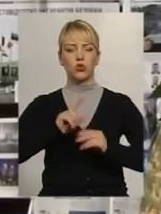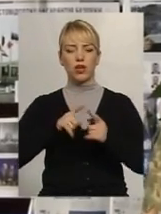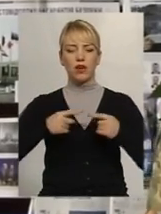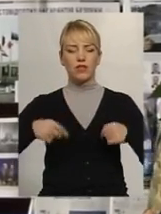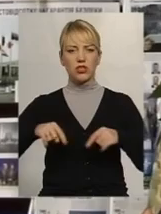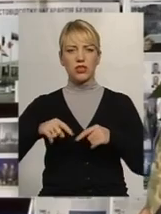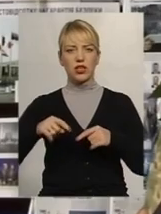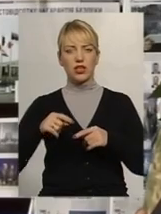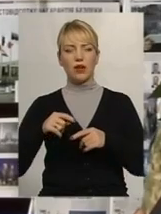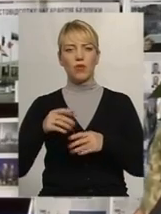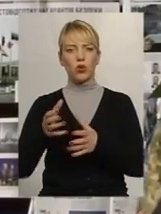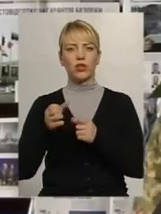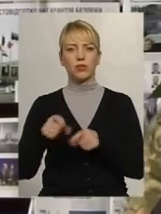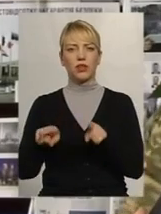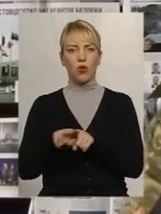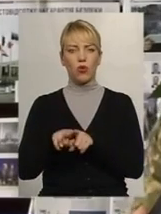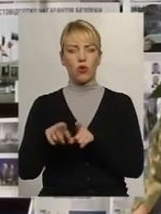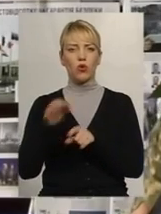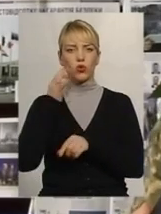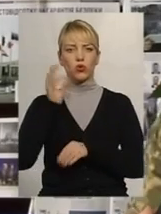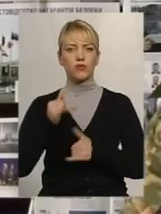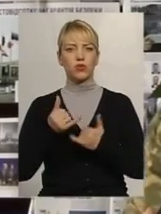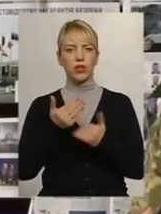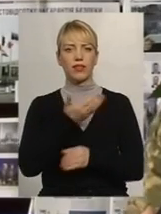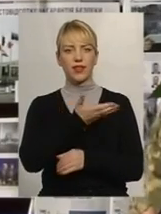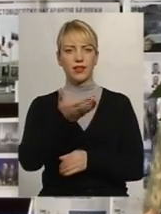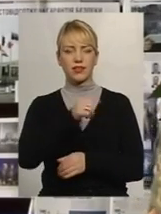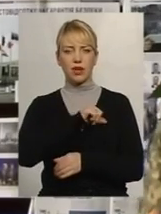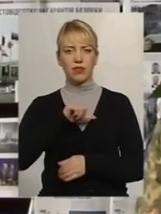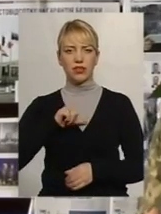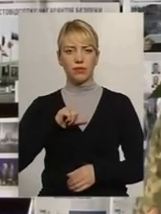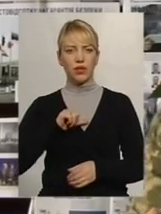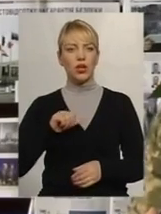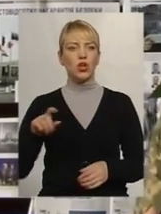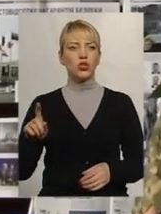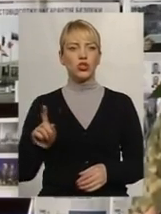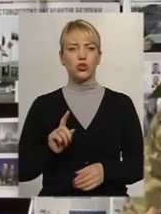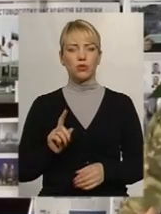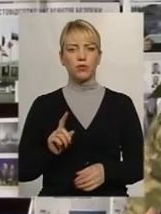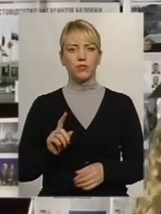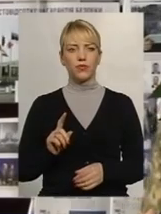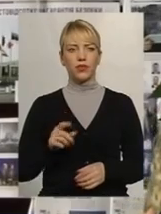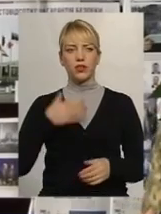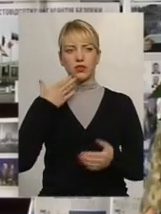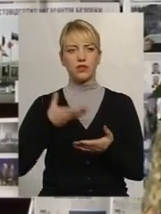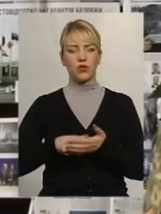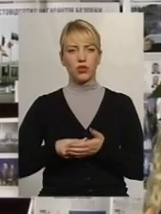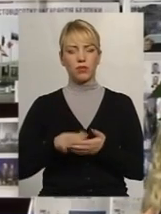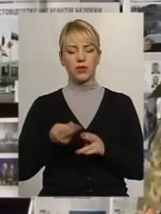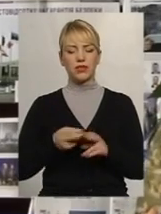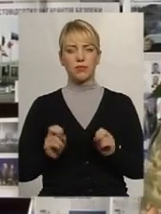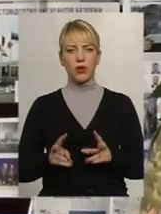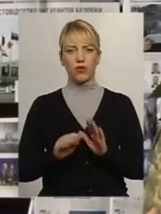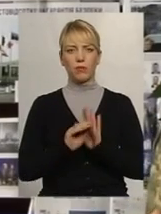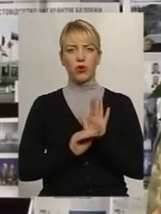отримання такого досвіду вже для них самих. Щоб свої безпекові